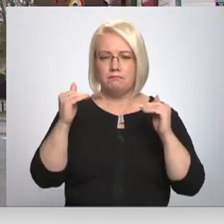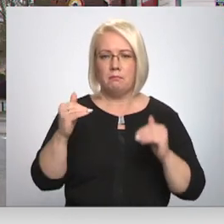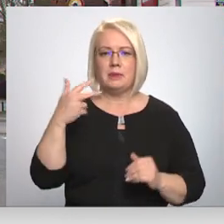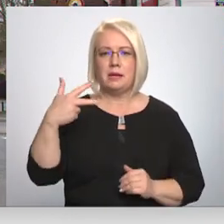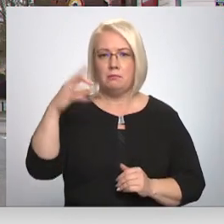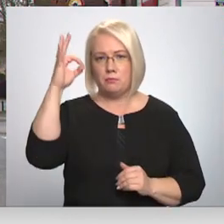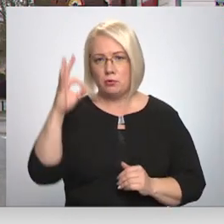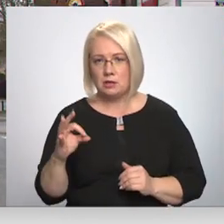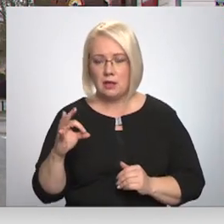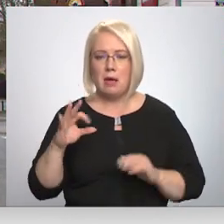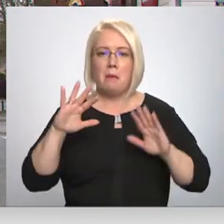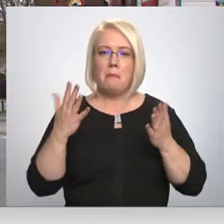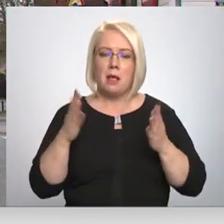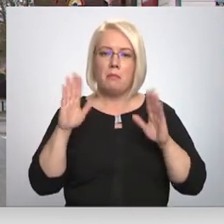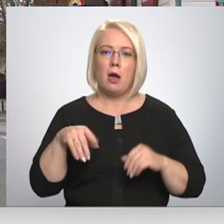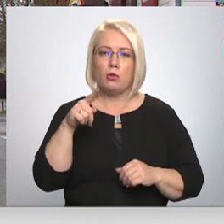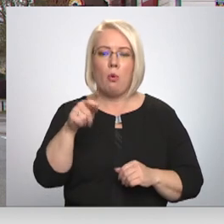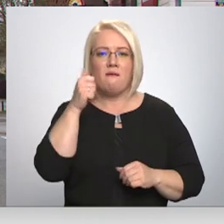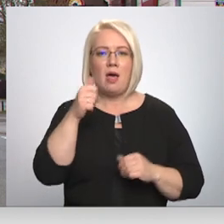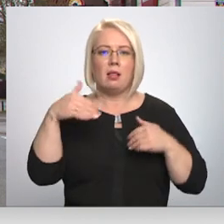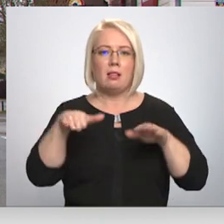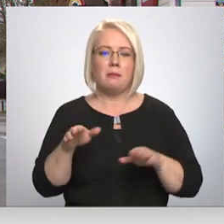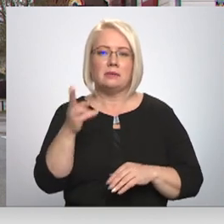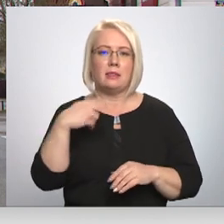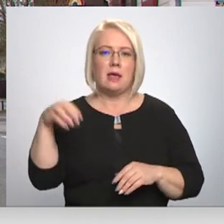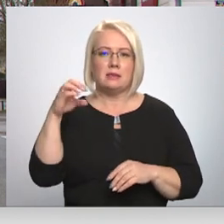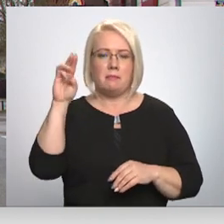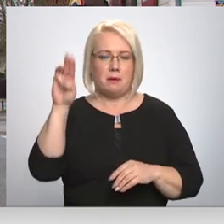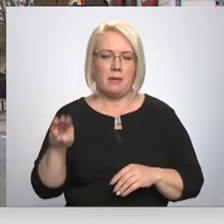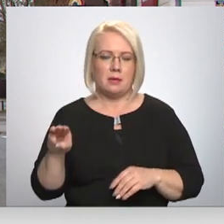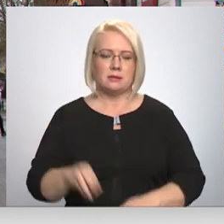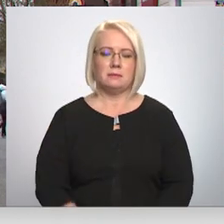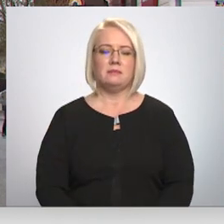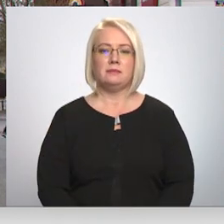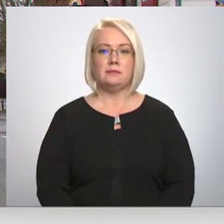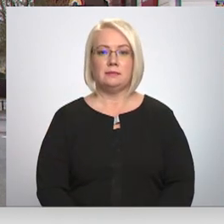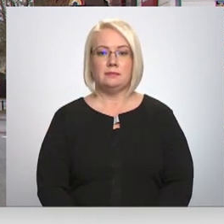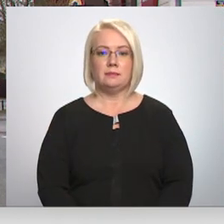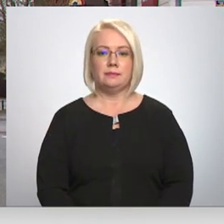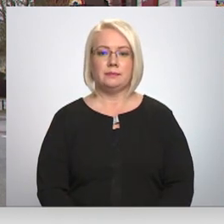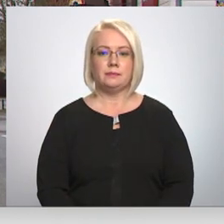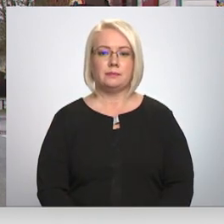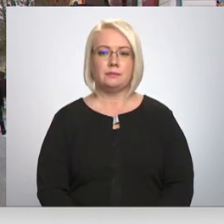30%, bet par to vēl tikšot lemts decembrī. Ďerts Zvirbulis, Ivorža Pitskis, Latvijas televīzija.